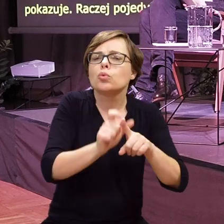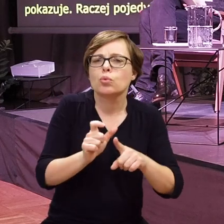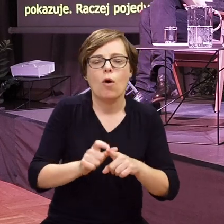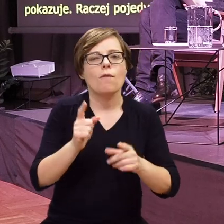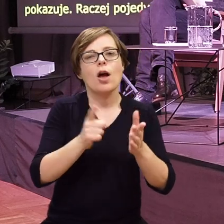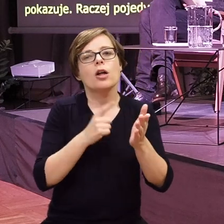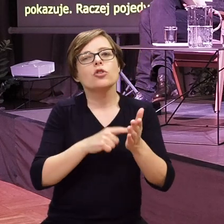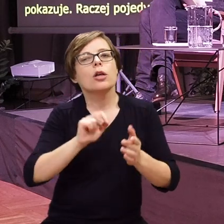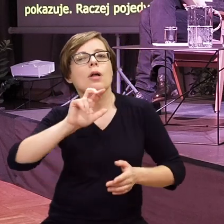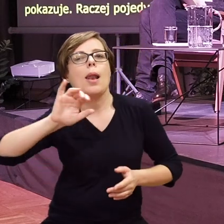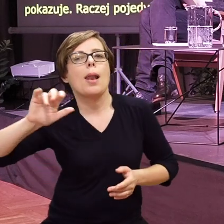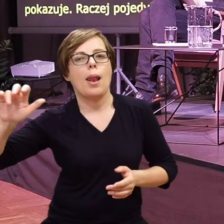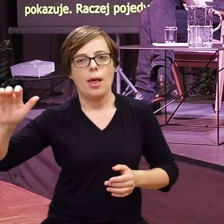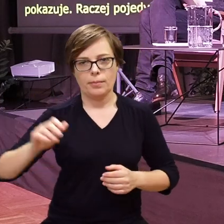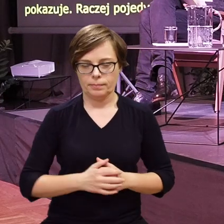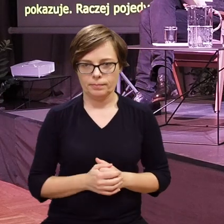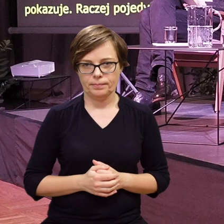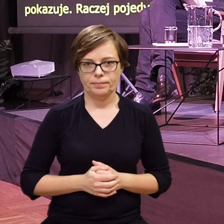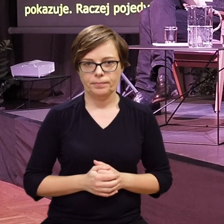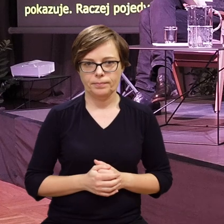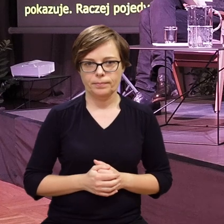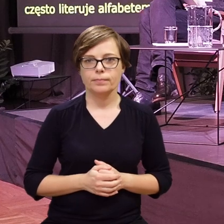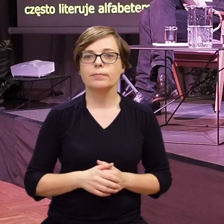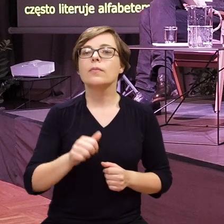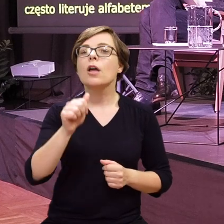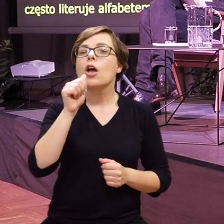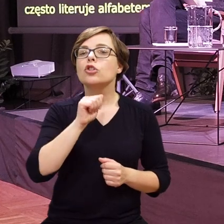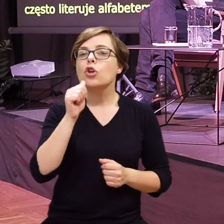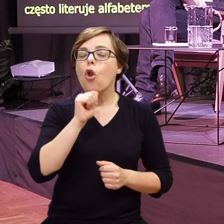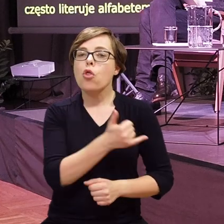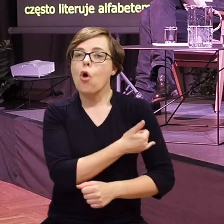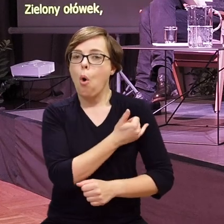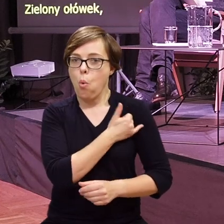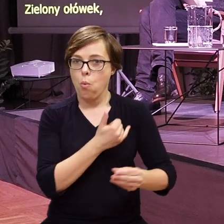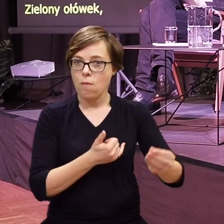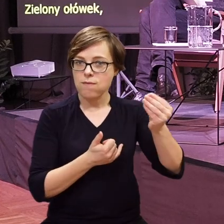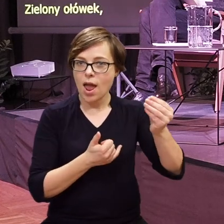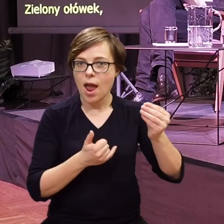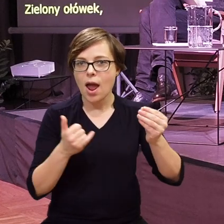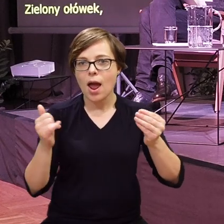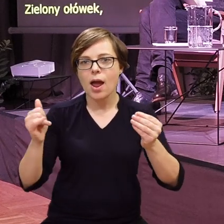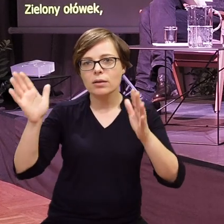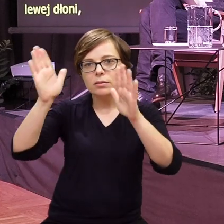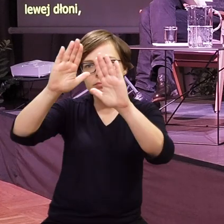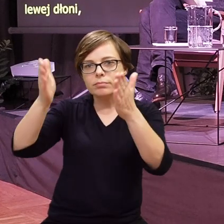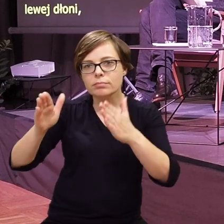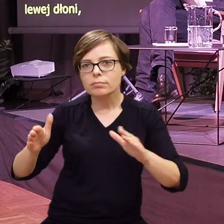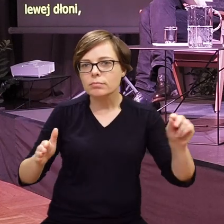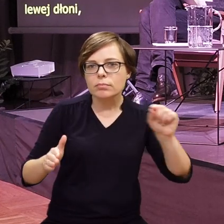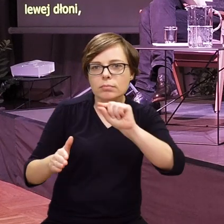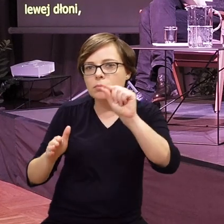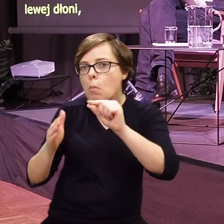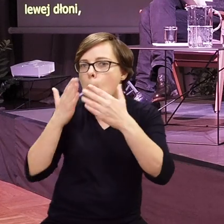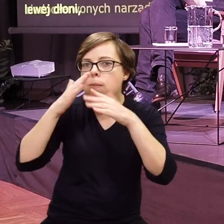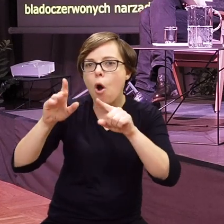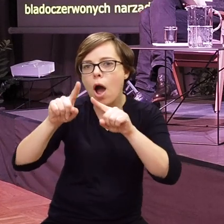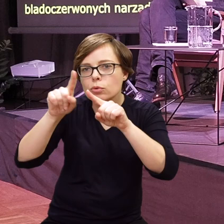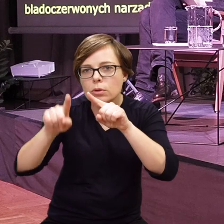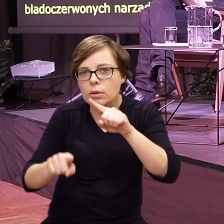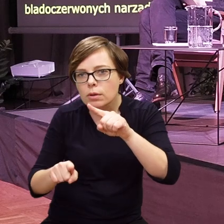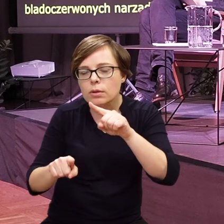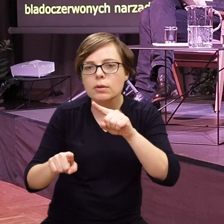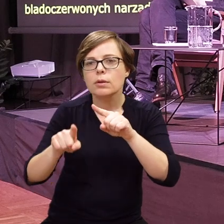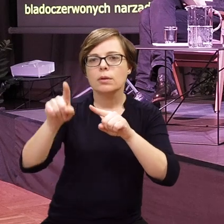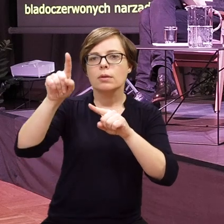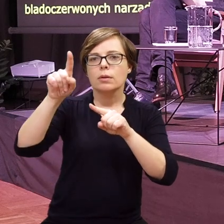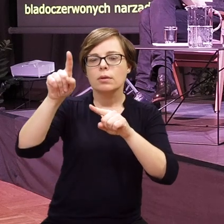często literuje alfabetem migowym. Zielony ołówek, który trzyma w lewej dłoni jeździ po blado czerwonych narządach. Raz w